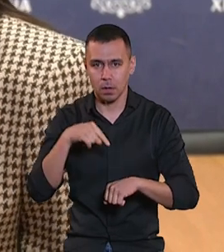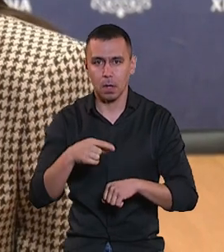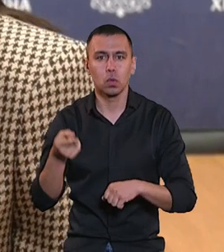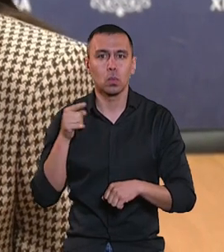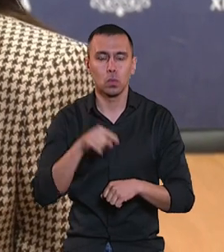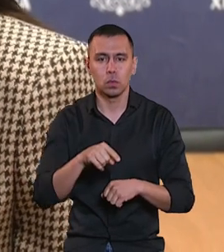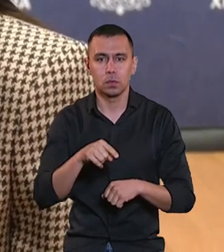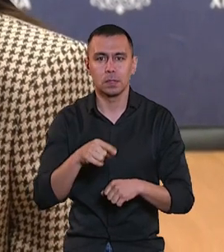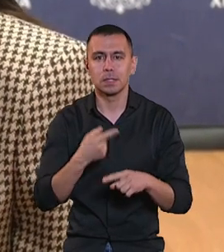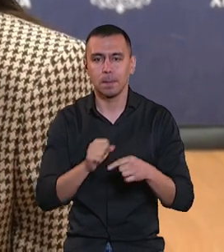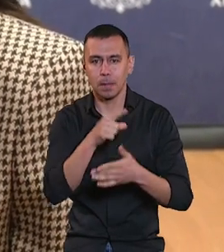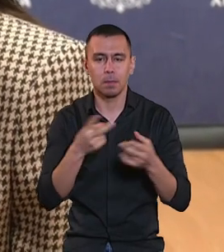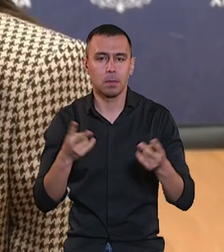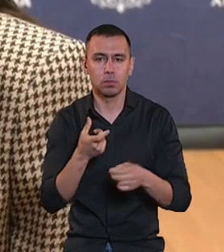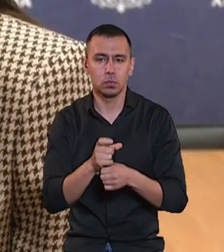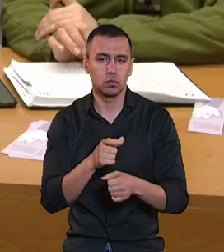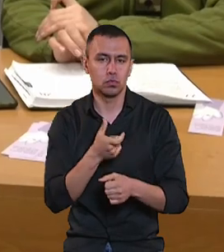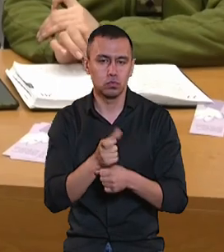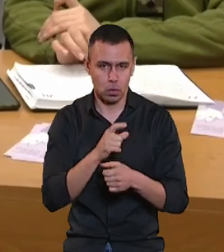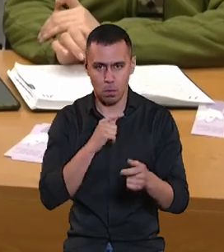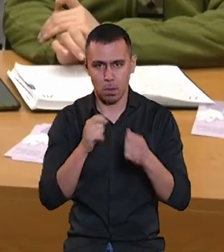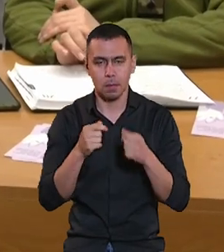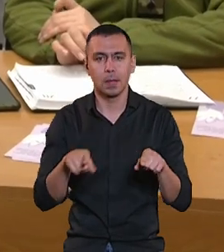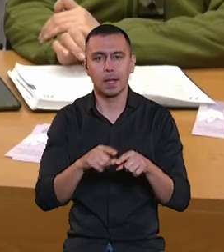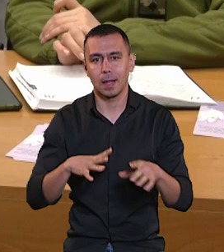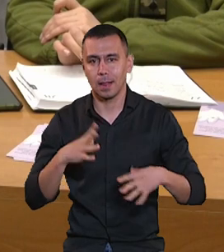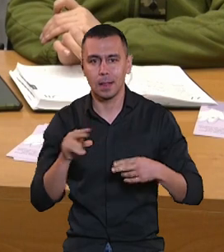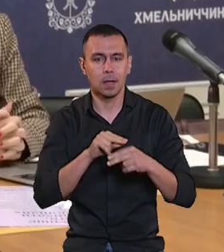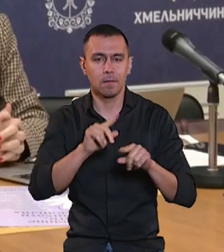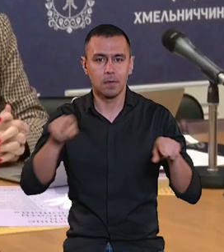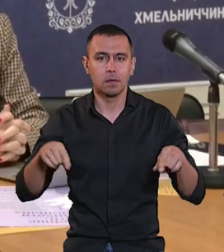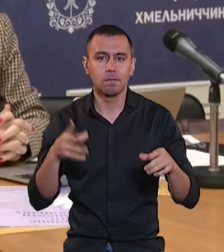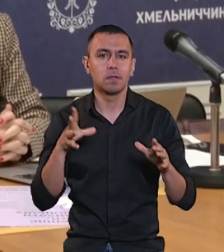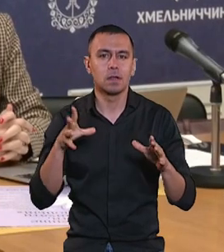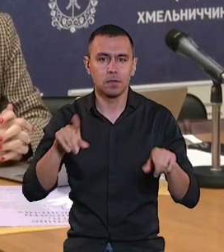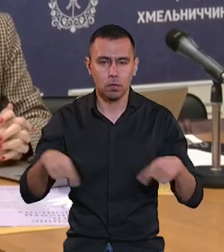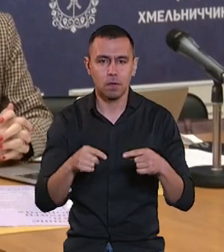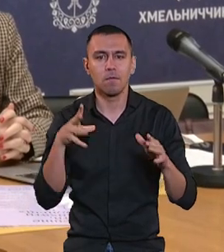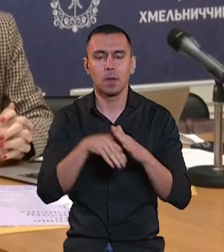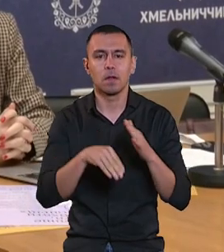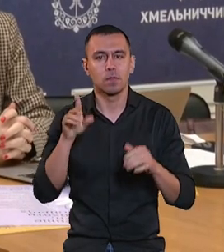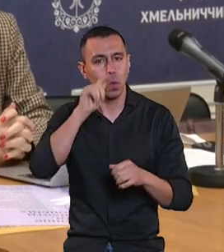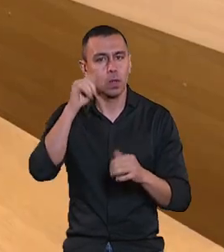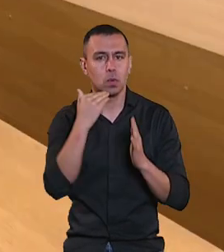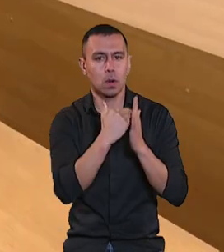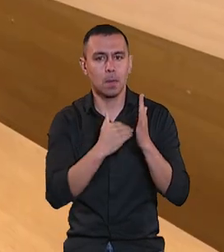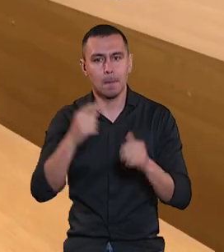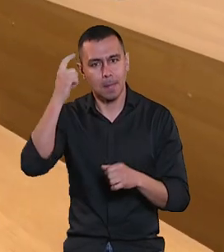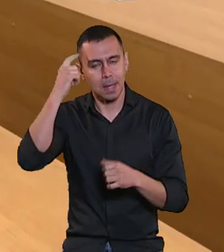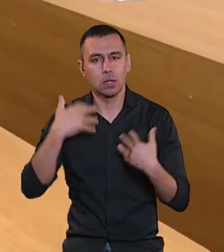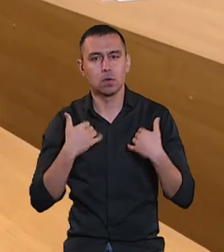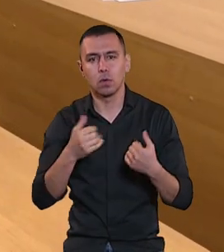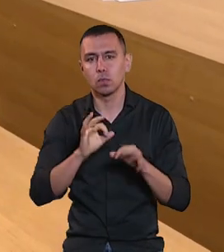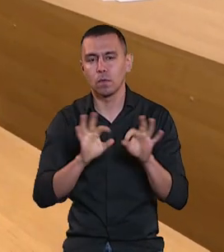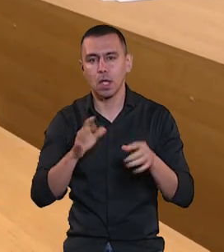І тому з цими питаннями потрібно бути дуже обрежними. Такі тренінги влаштовують в межах всеукраїнської програми ментального здоров'я, розповідає його